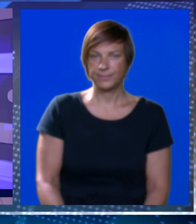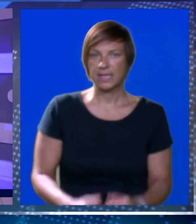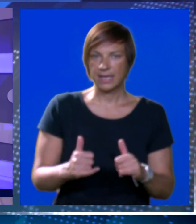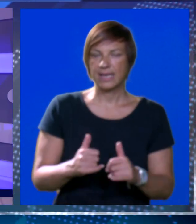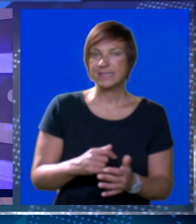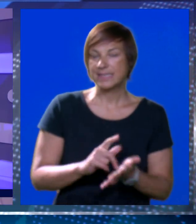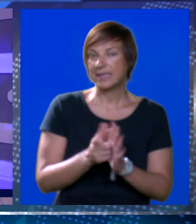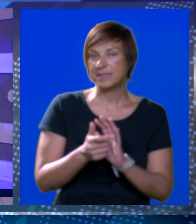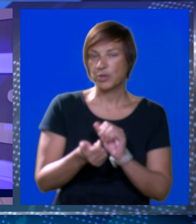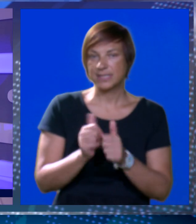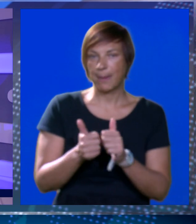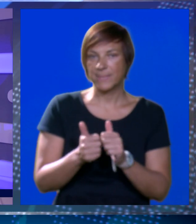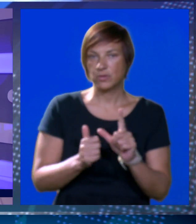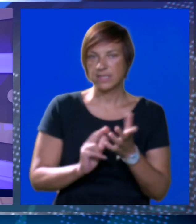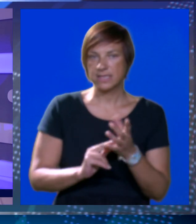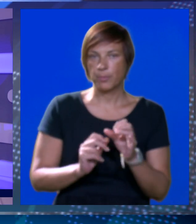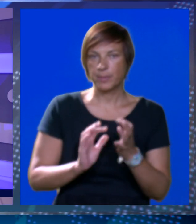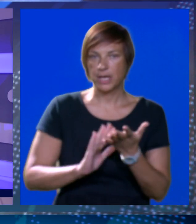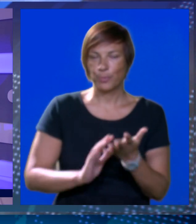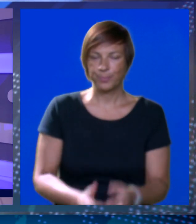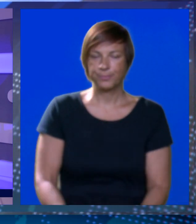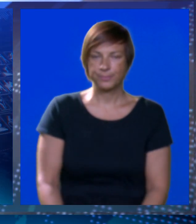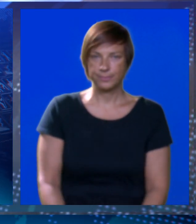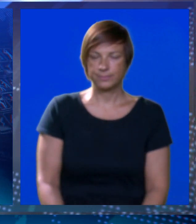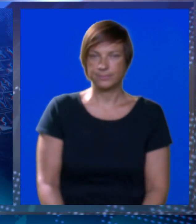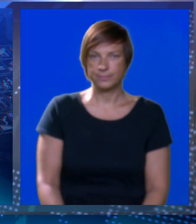A sada slijede sportske minute s Davorom Lopinom.